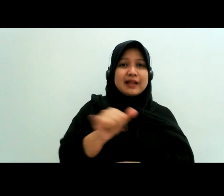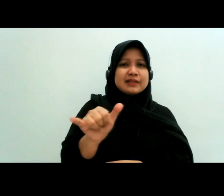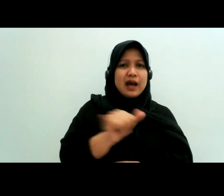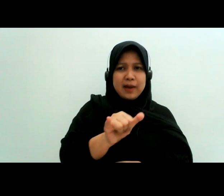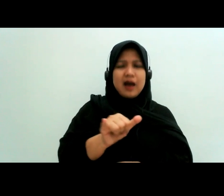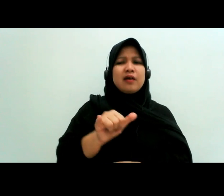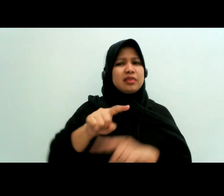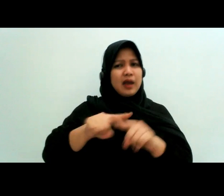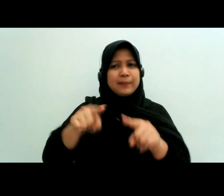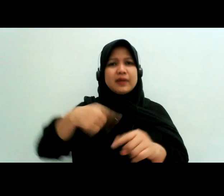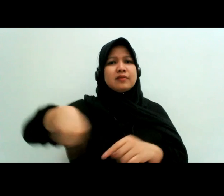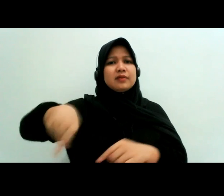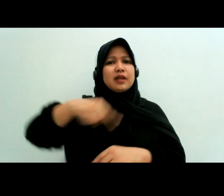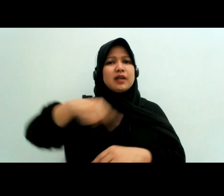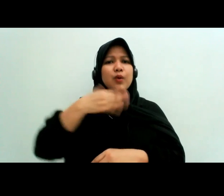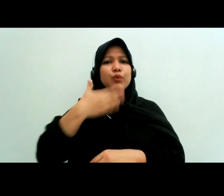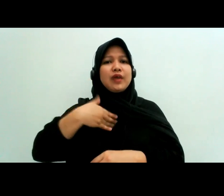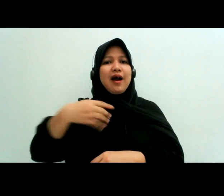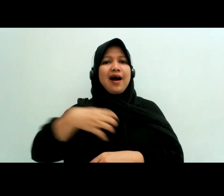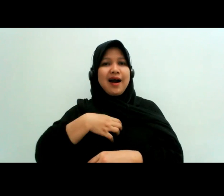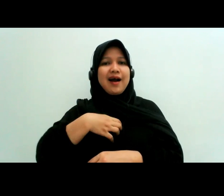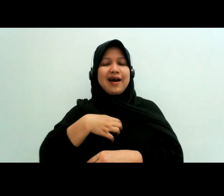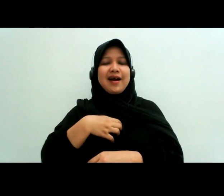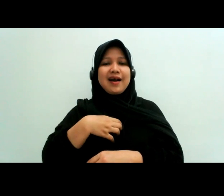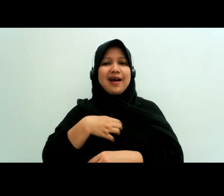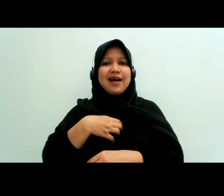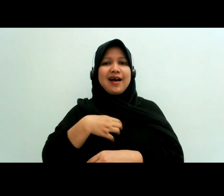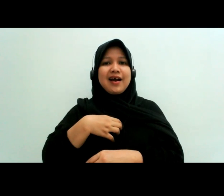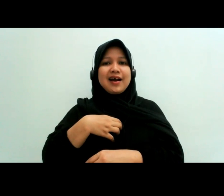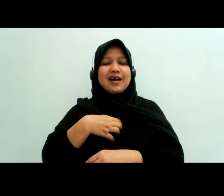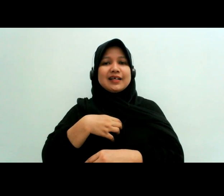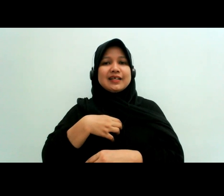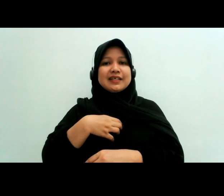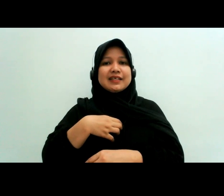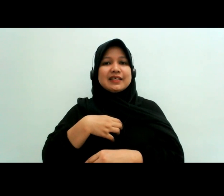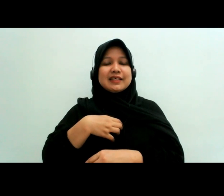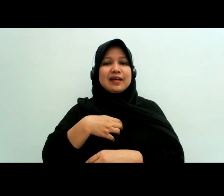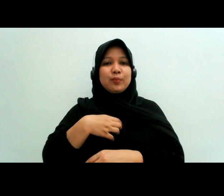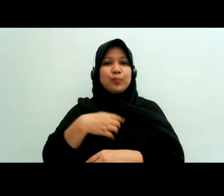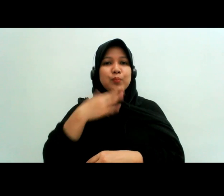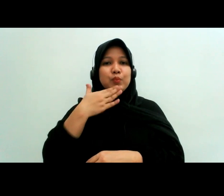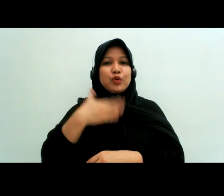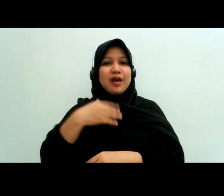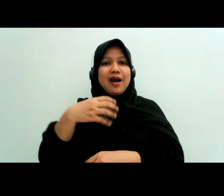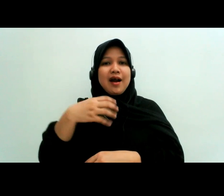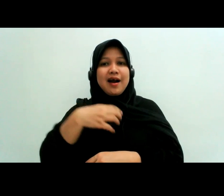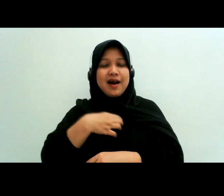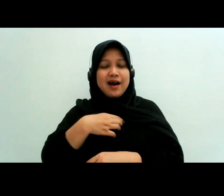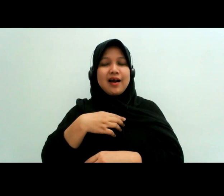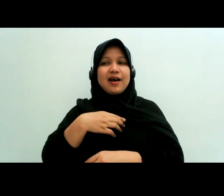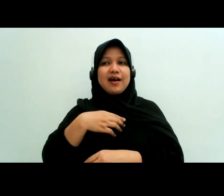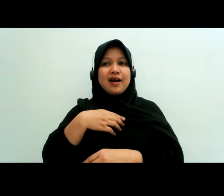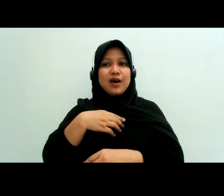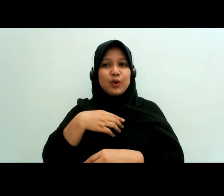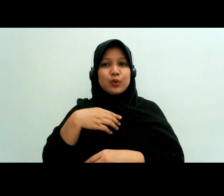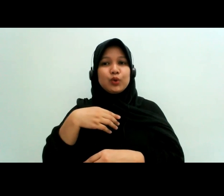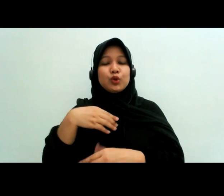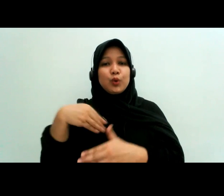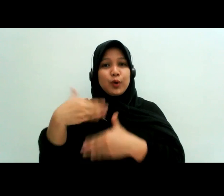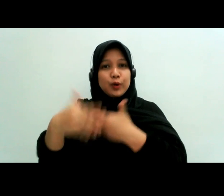semua warga negara itu berhak mendapatkan pemulihan haknya lewat jalur apapun yang tersedia oleh negara